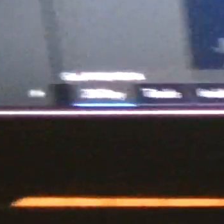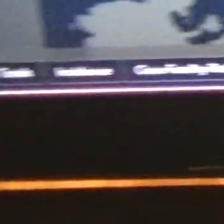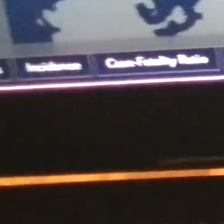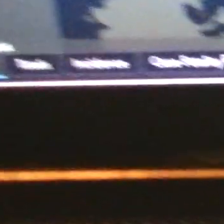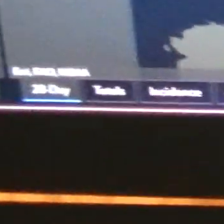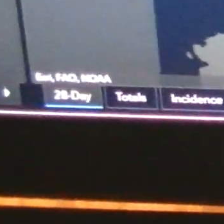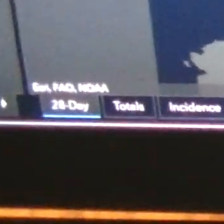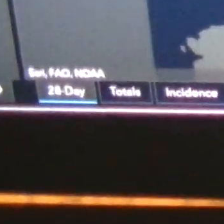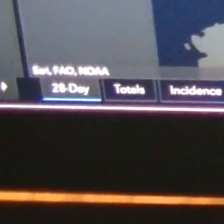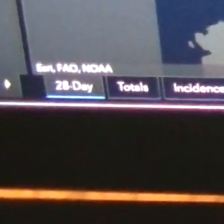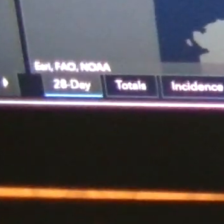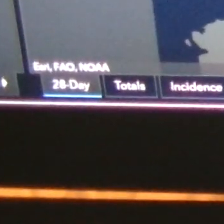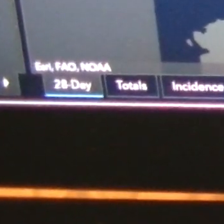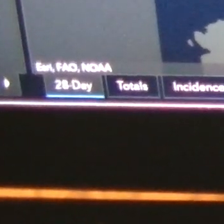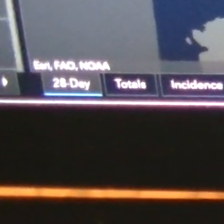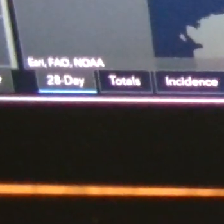eller hvad den nu gør.